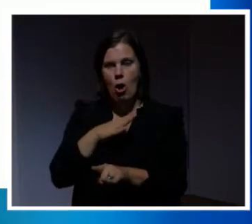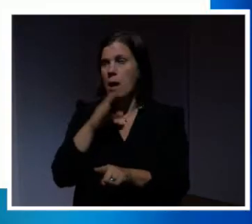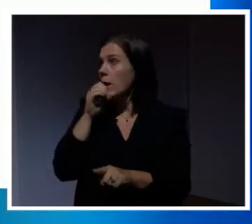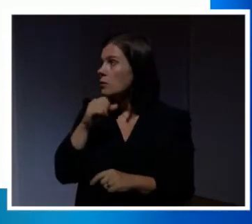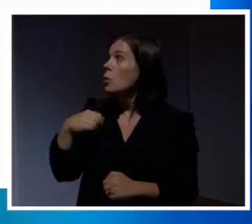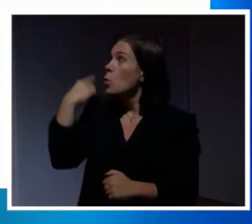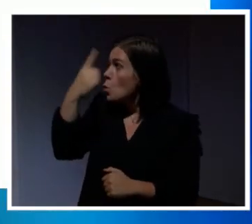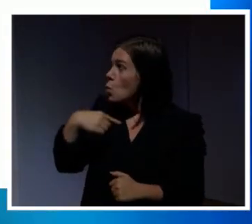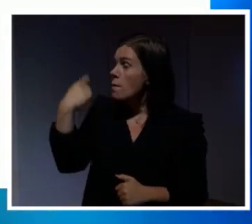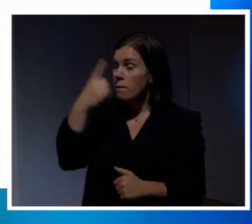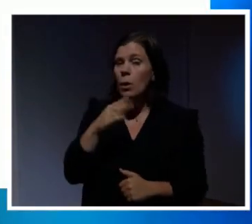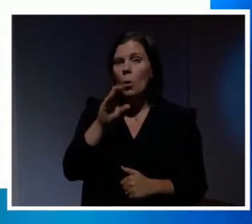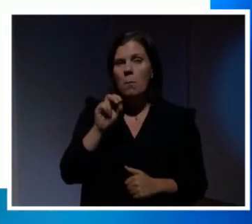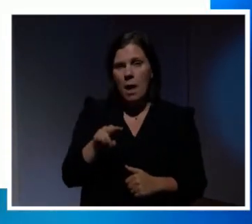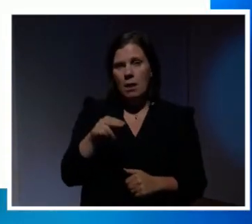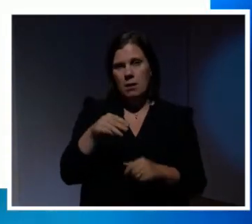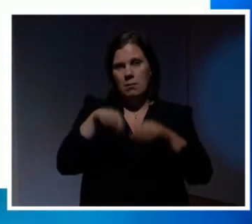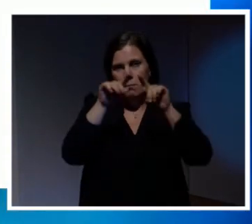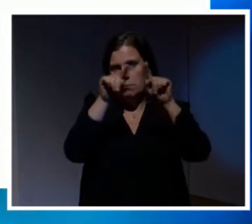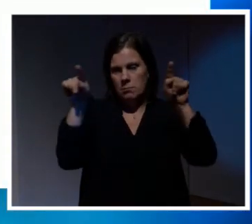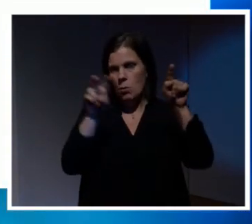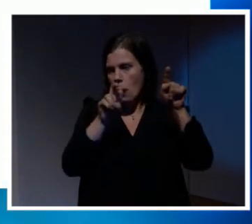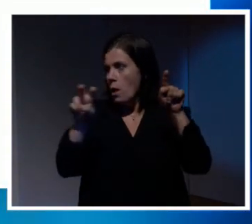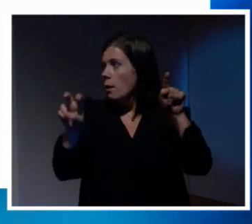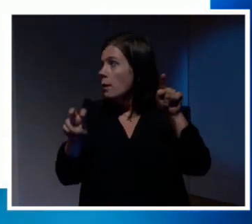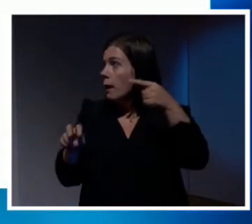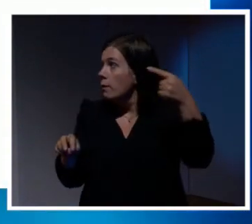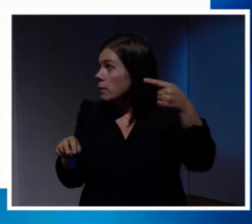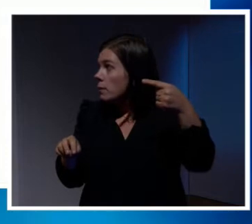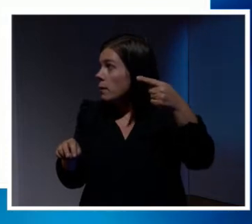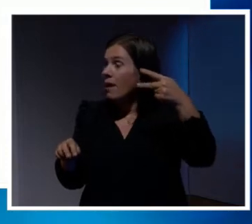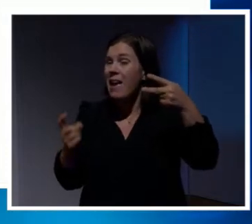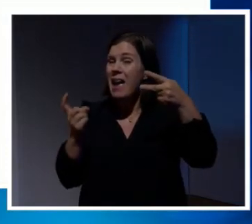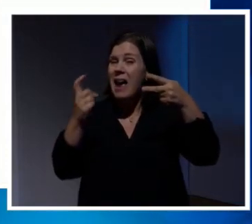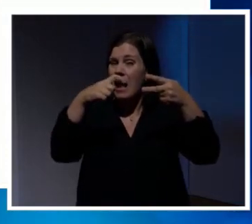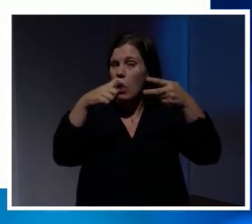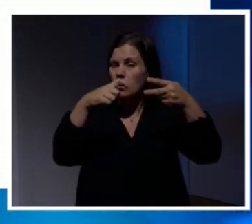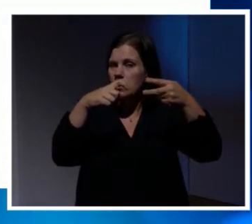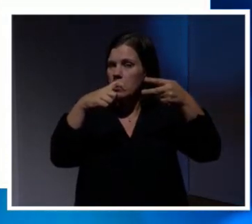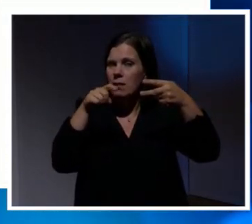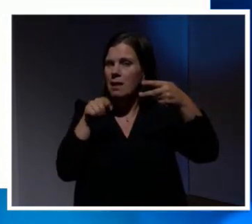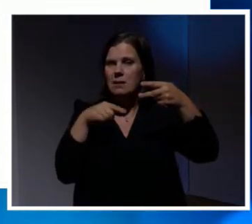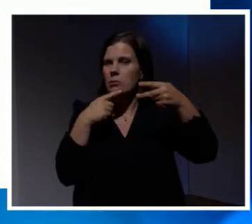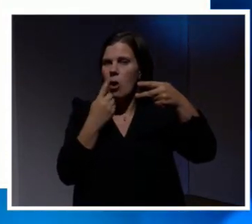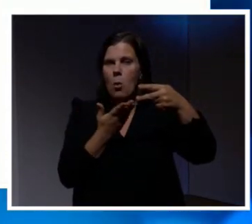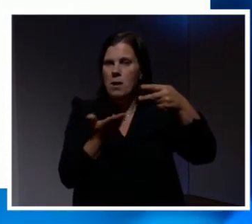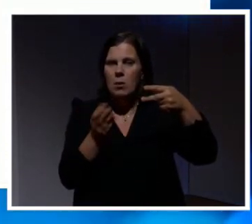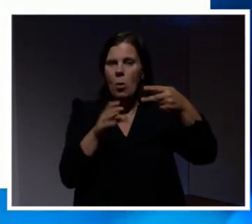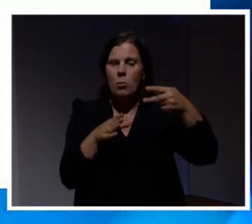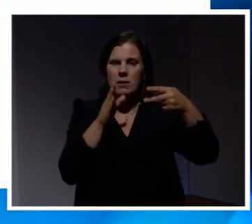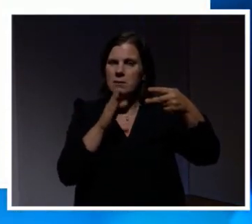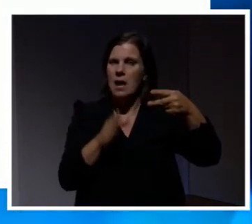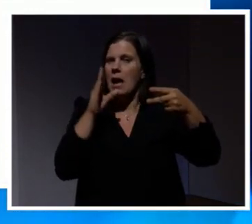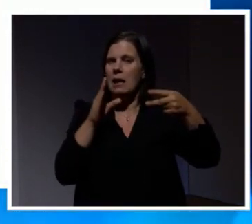alltid huvuddomänen i adressfältet. Det är punkt nummer ett. Och, kom ihåg att hänglåset indikerar säkra anslutningar,